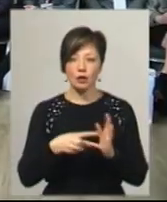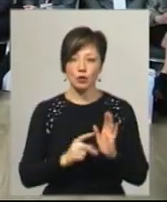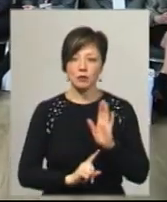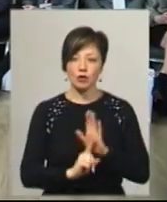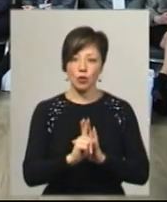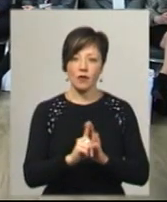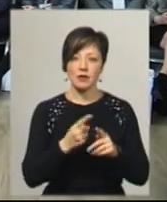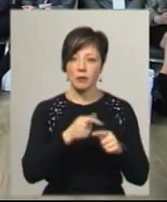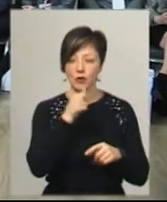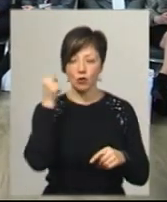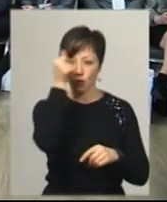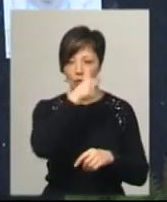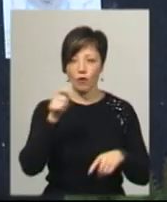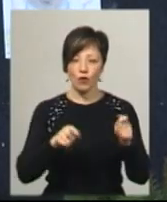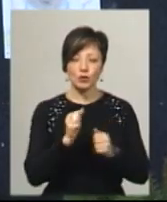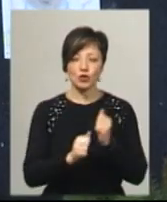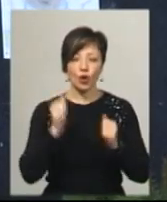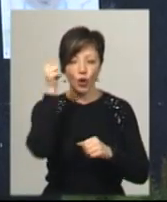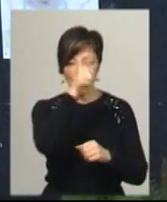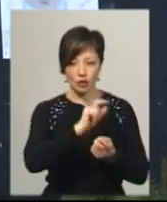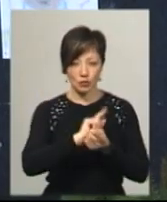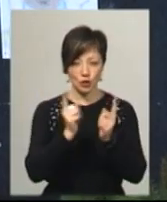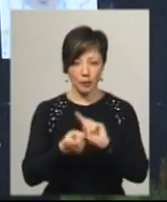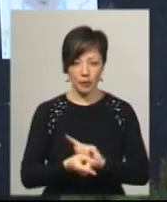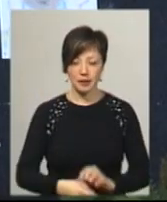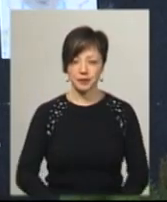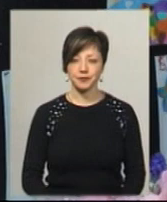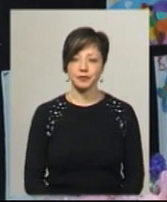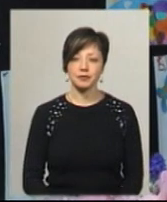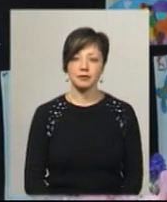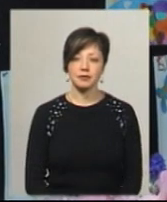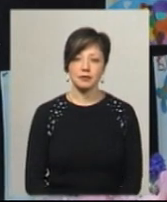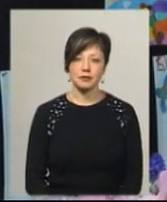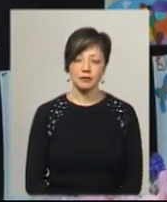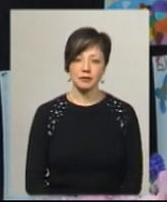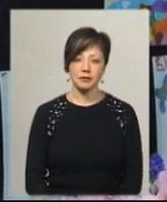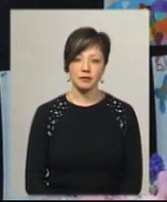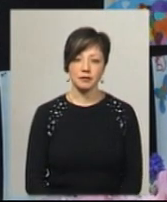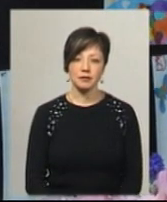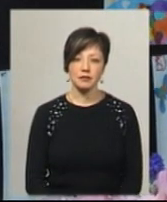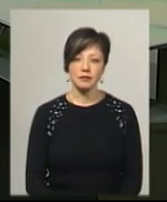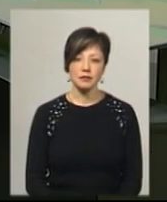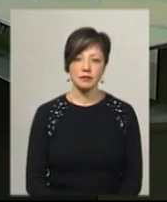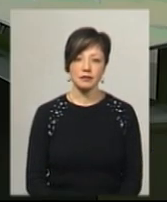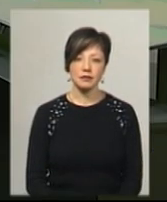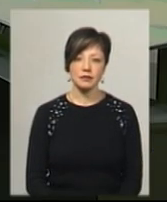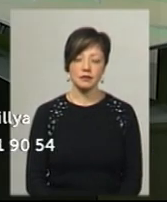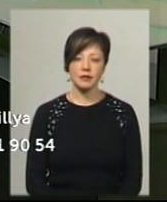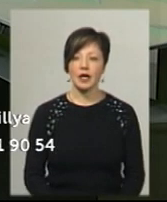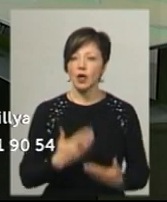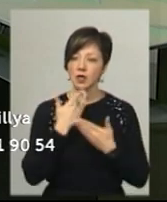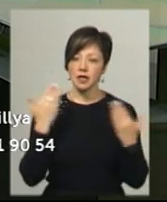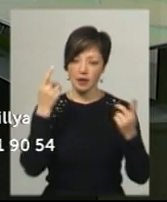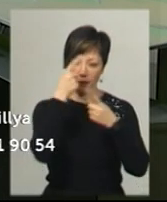започаткований минулого року форум зробити щорічним. Світлана Поробок, Олександр Горішевський. Новини на Суспільному. Хмельницький. Це